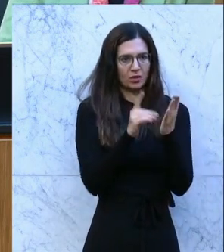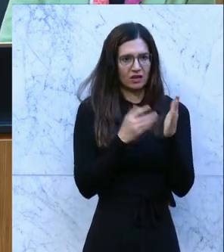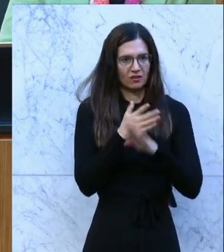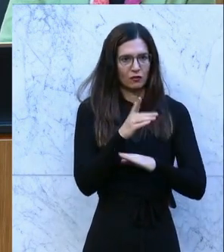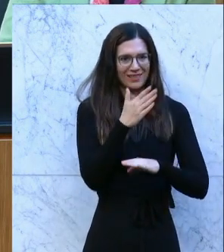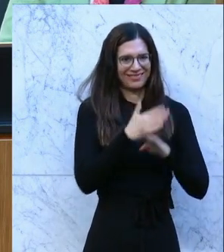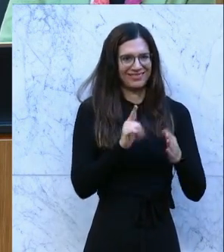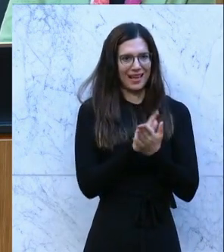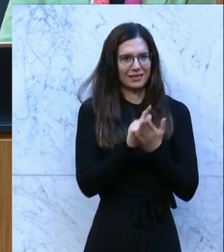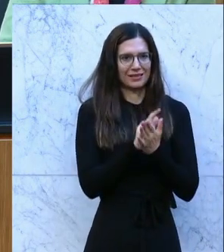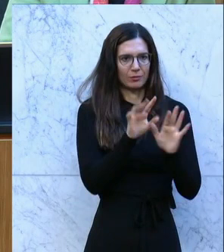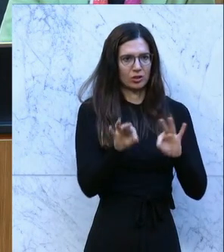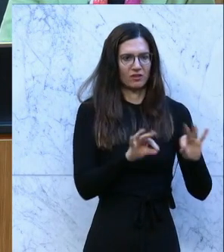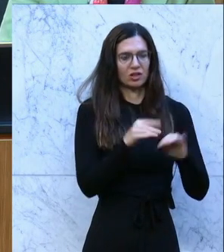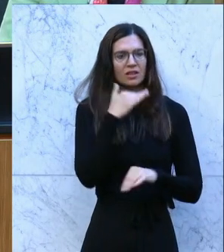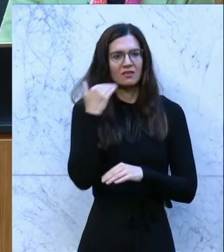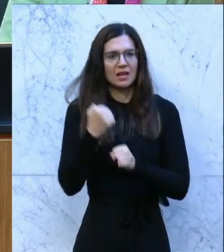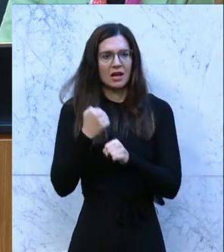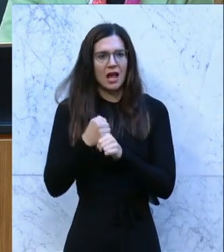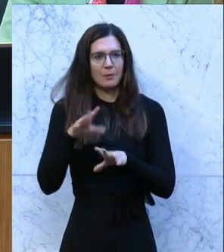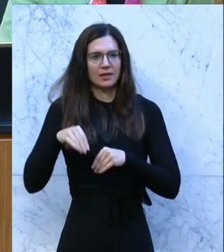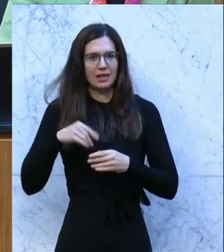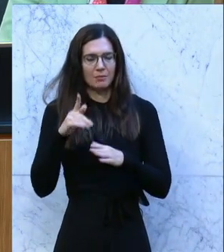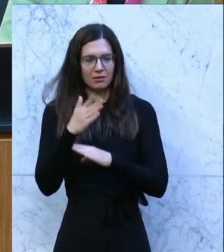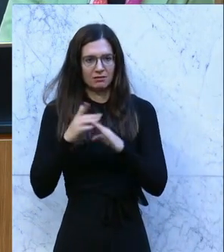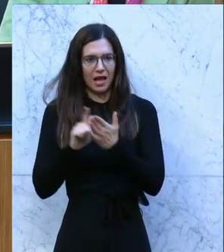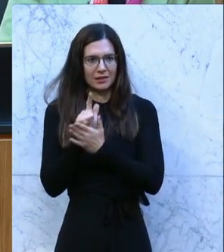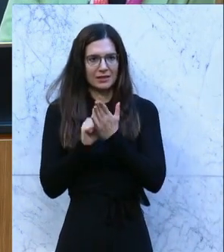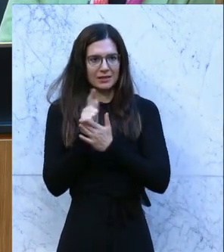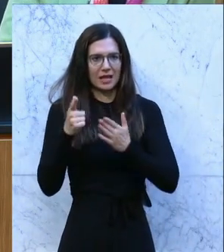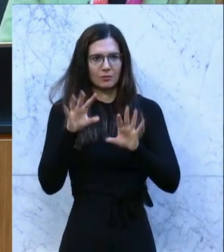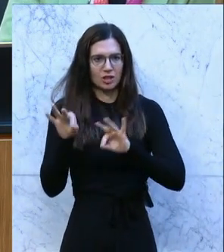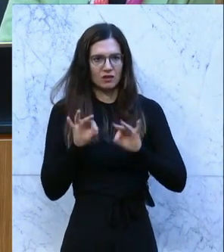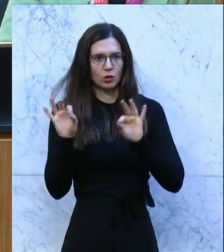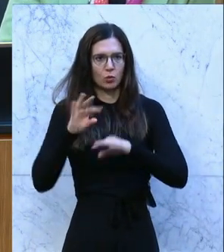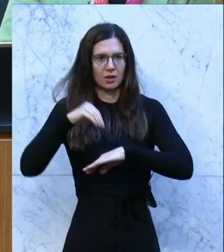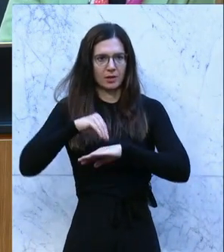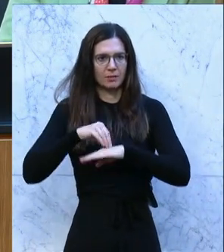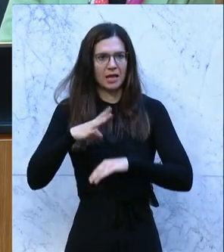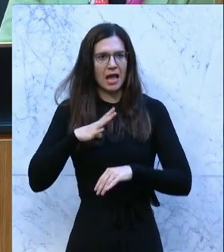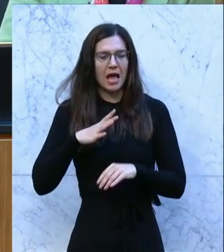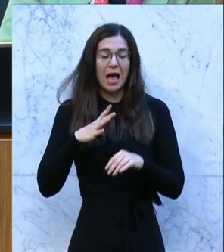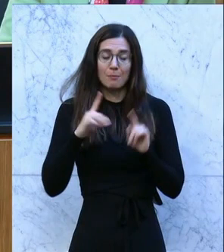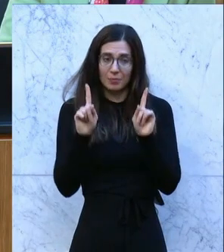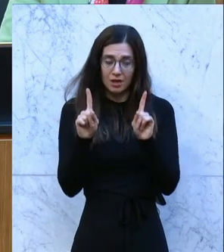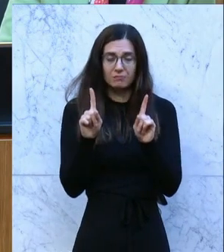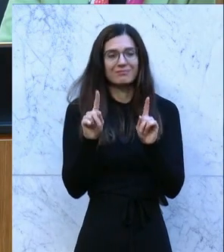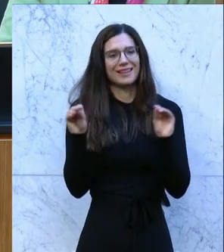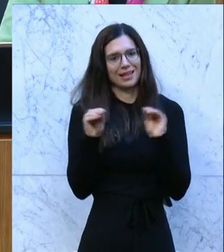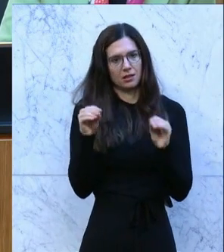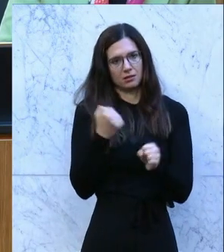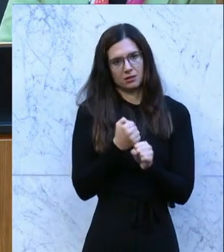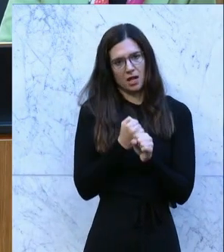Vielfach sind Arbeitnehmerinnen und Arbeitnehmer teilzeitbeschäftigt bzw. angemeldet, arbeiten aber eine